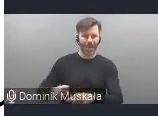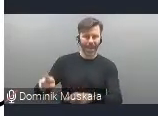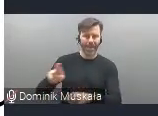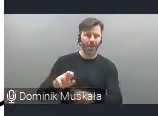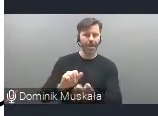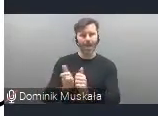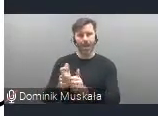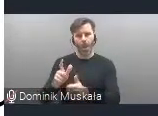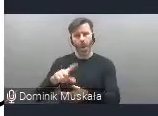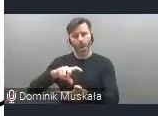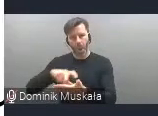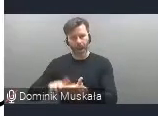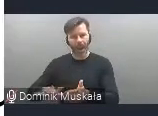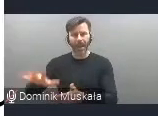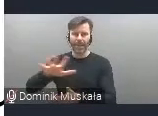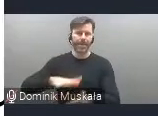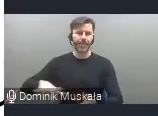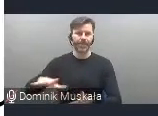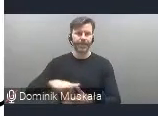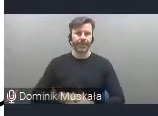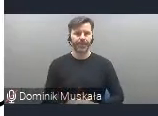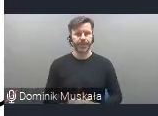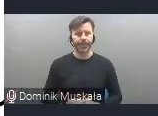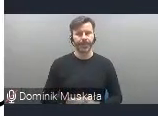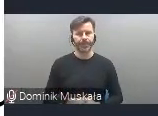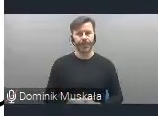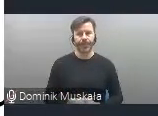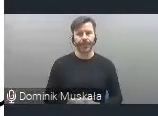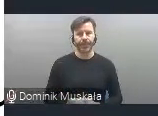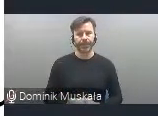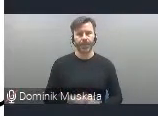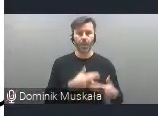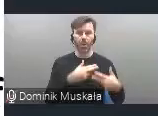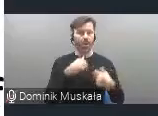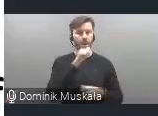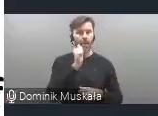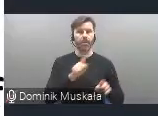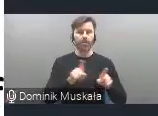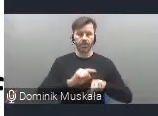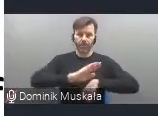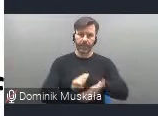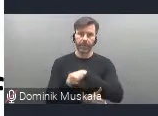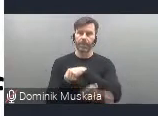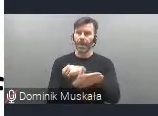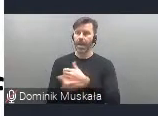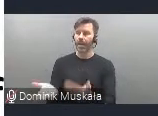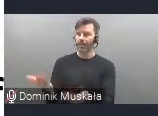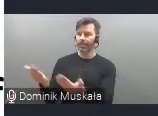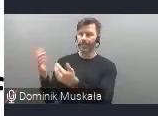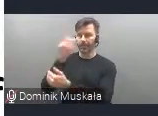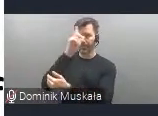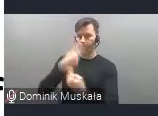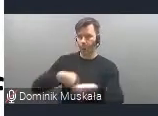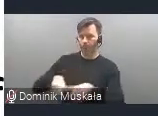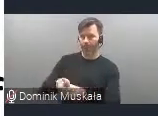właśnie to, żeby i też wspierać właśnie tutaj zaangażowanie obywateli i rozwój tych